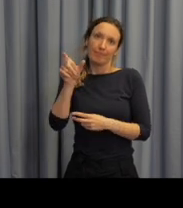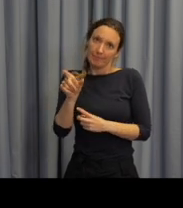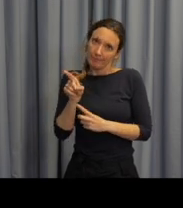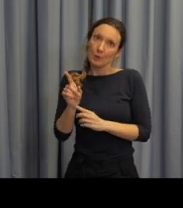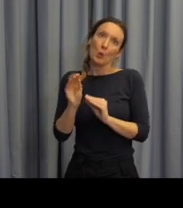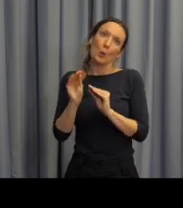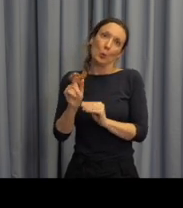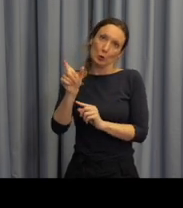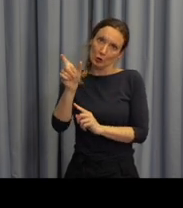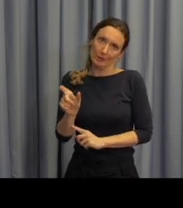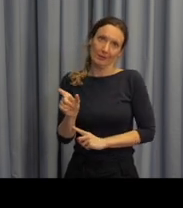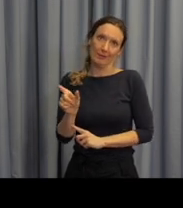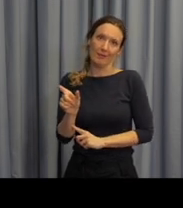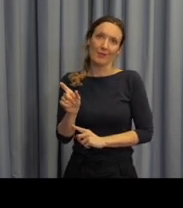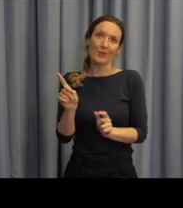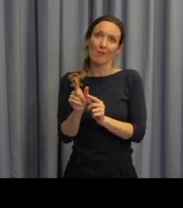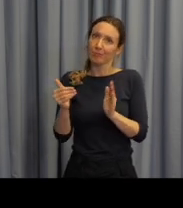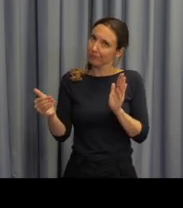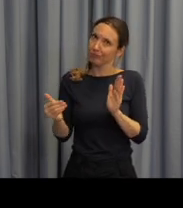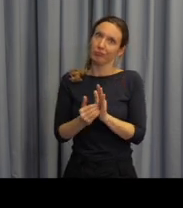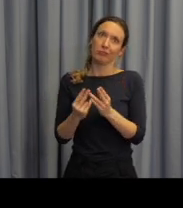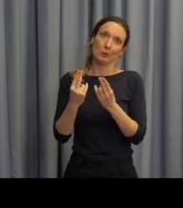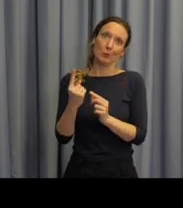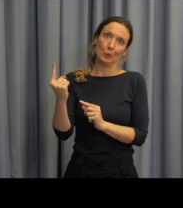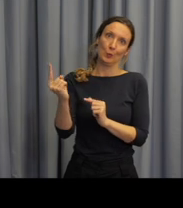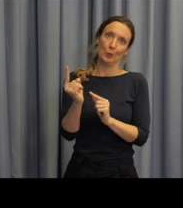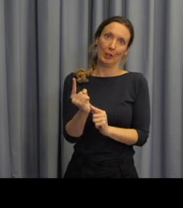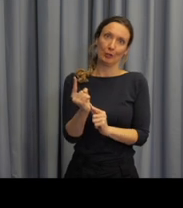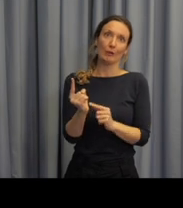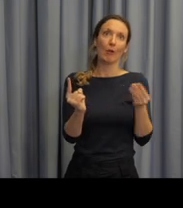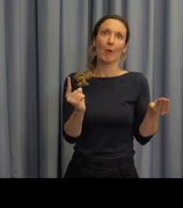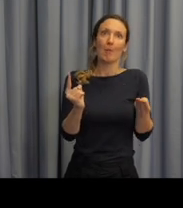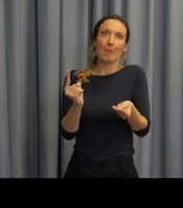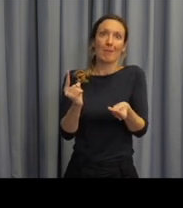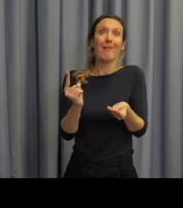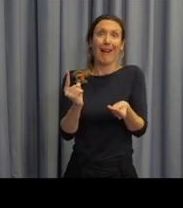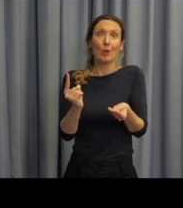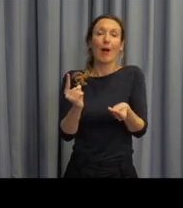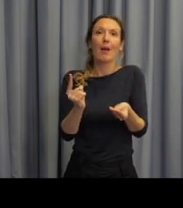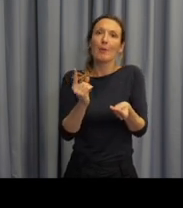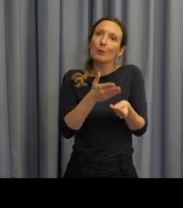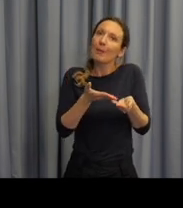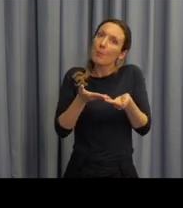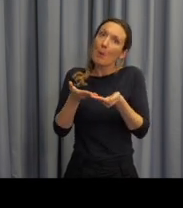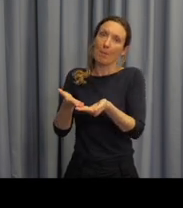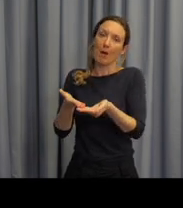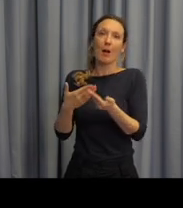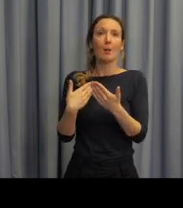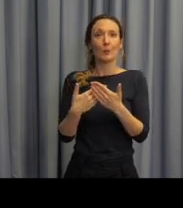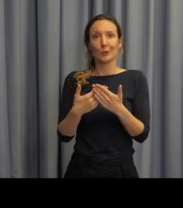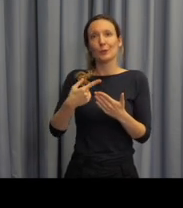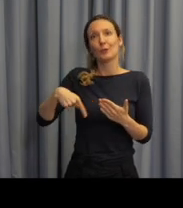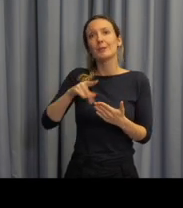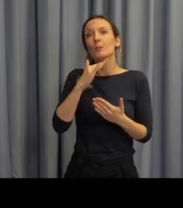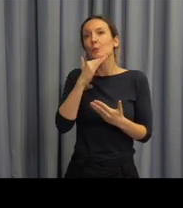podpora nahradit nemůže a ráda bych také na závěr toho svého příspěvku poděkovala všem,